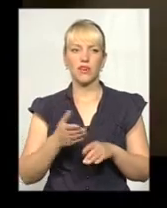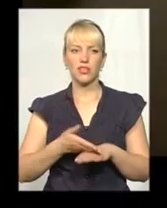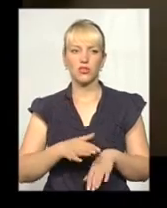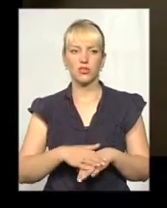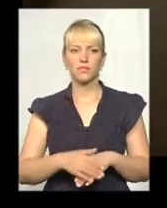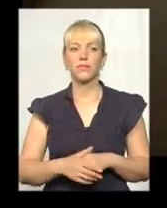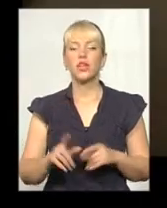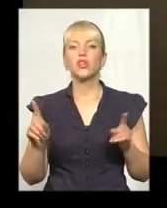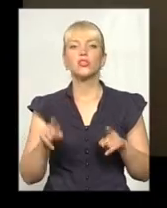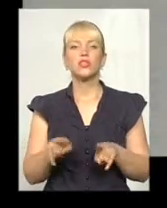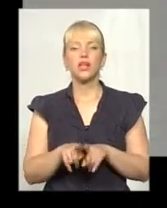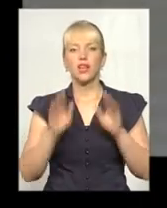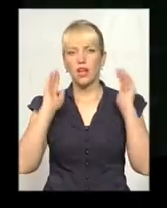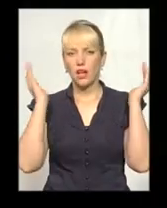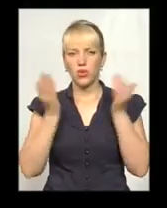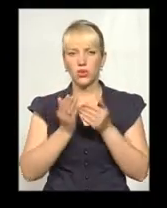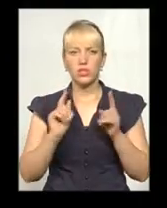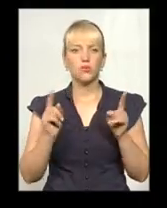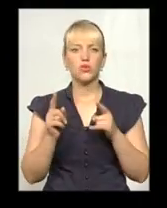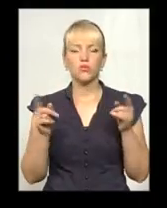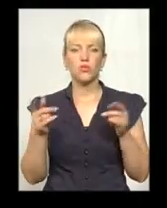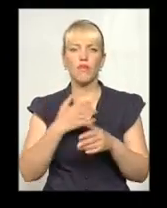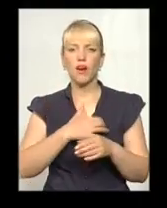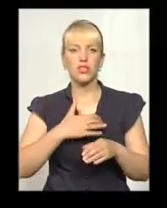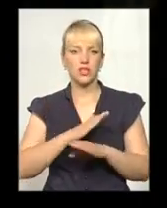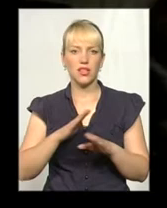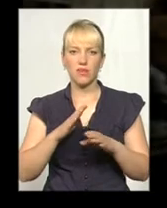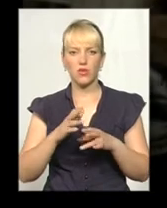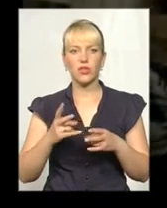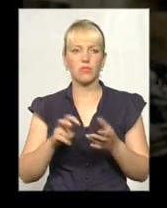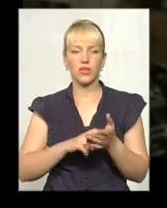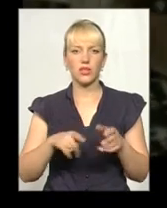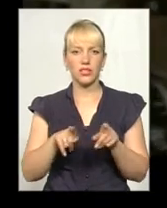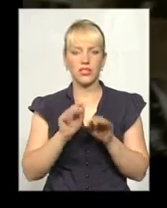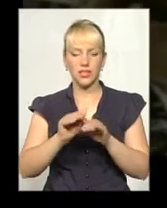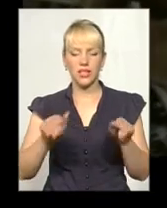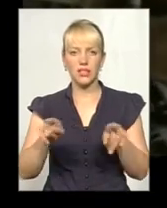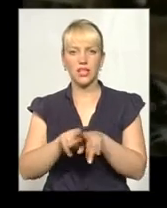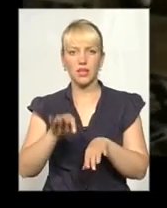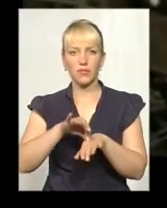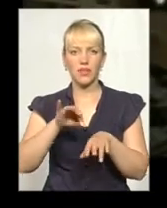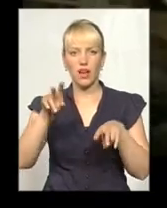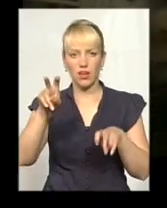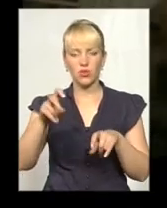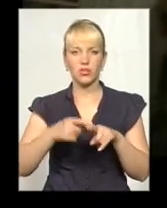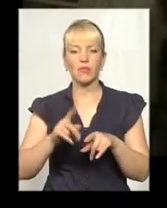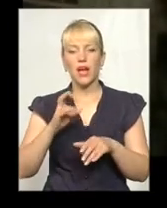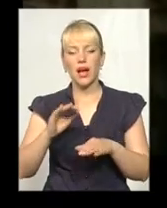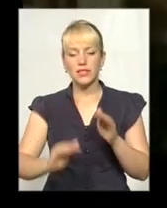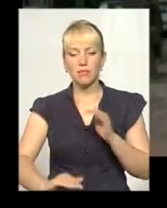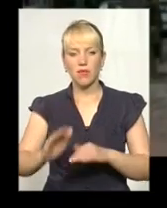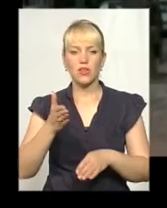важко. То що ж таке аутизм? І чому важливо не сторонитися дітей із таким діагнозом, а навпаки – з маличку допомагати соціалізуватись?